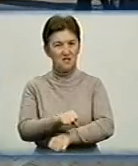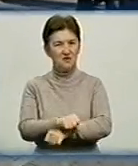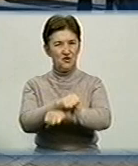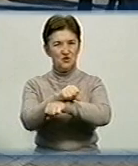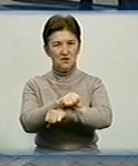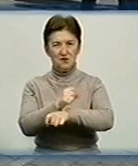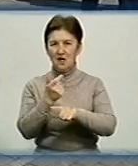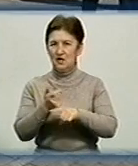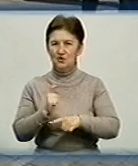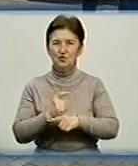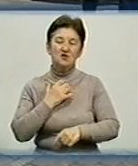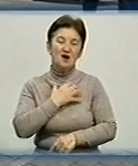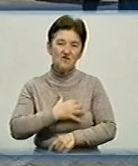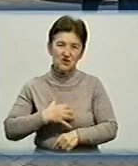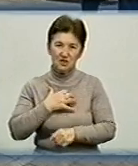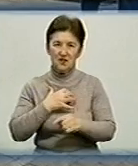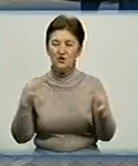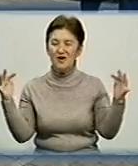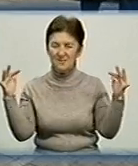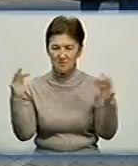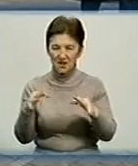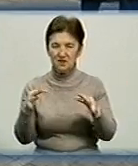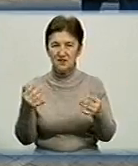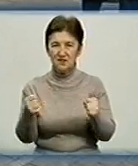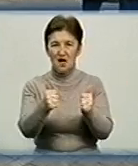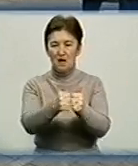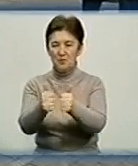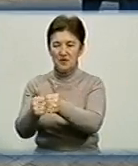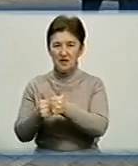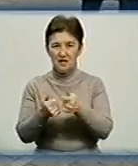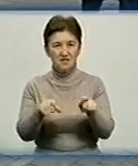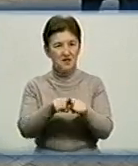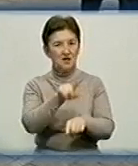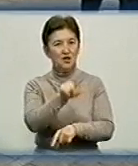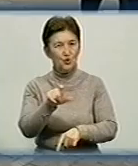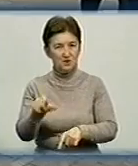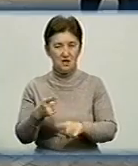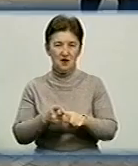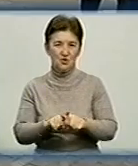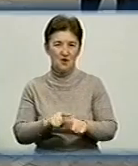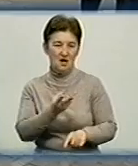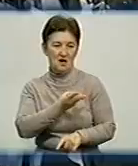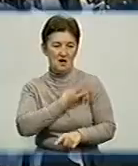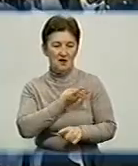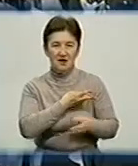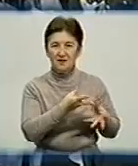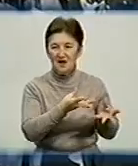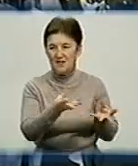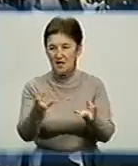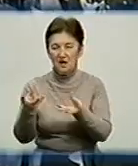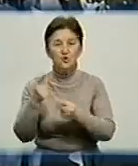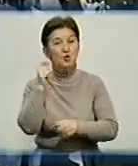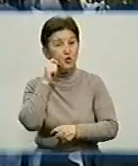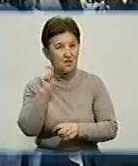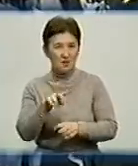Дуже важливо саме збиратися біля таких людей, революціонерів, які надихають людей і надихають Україну